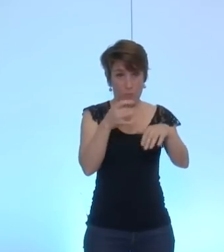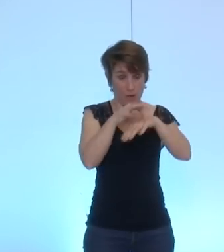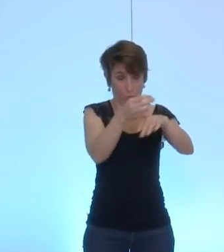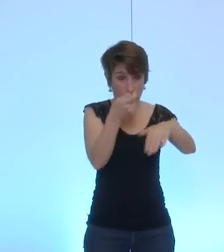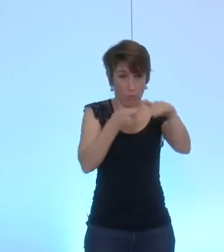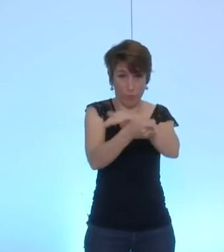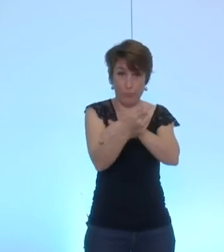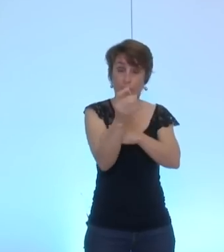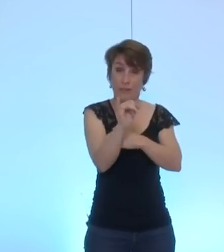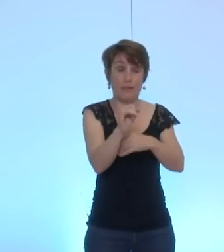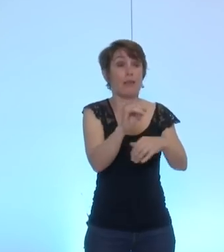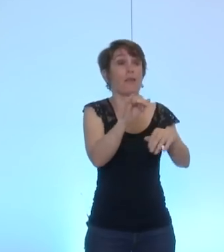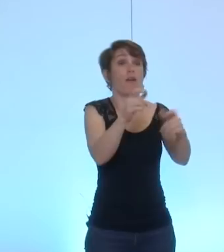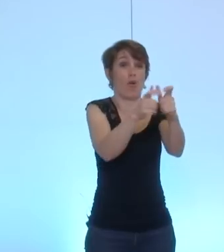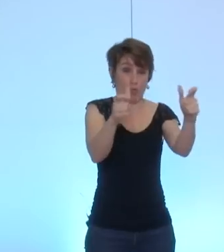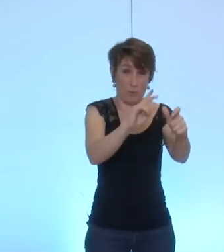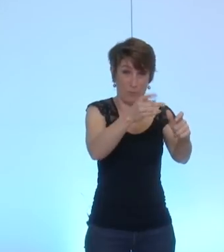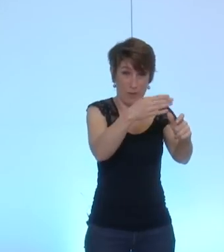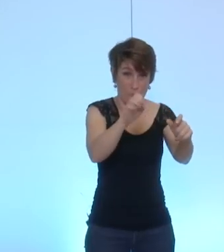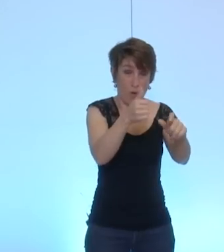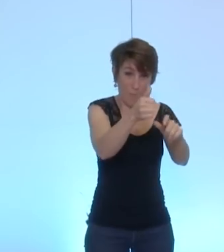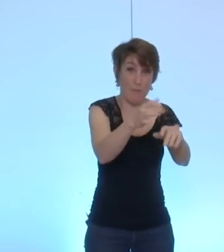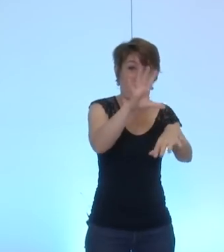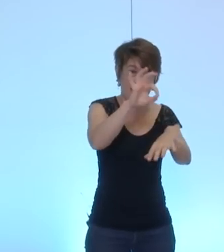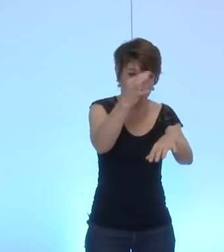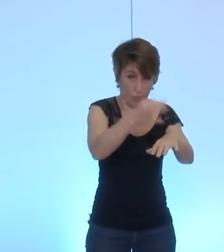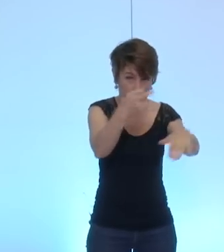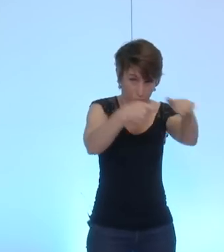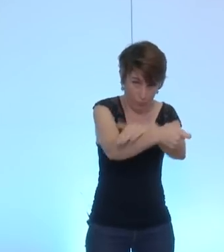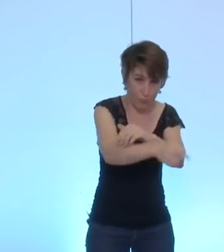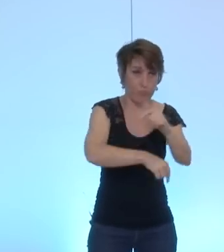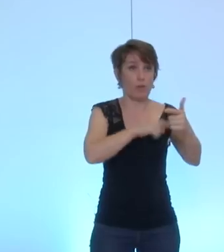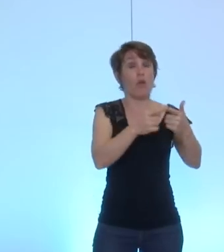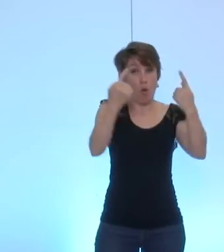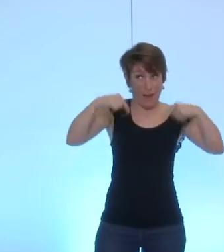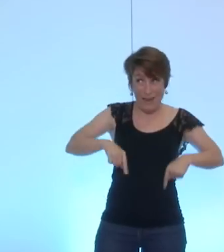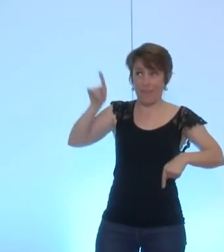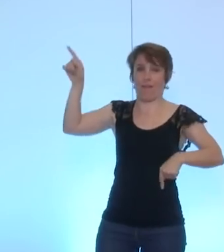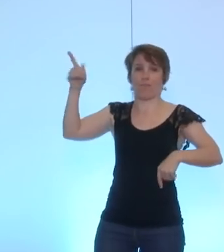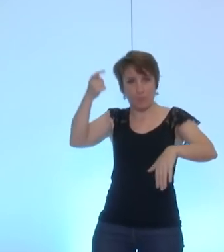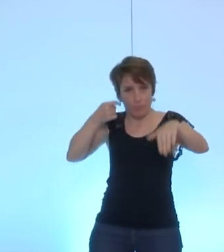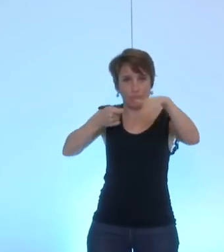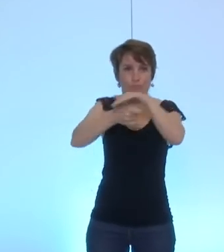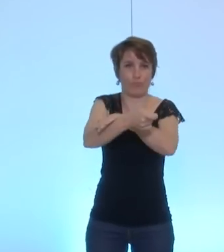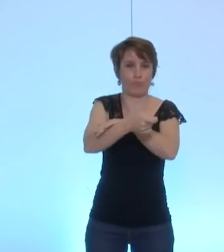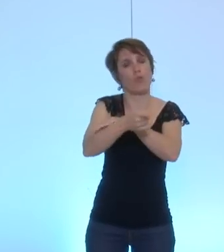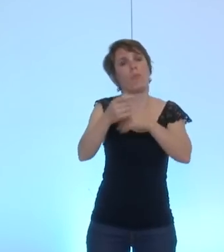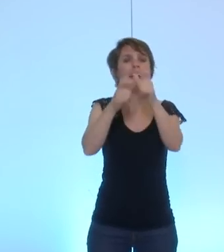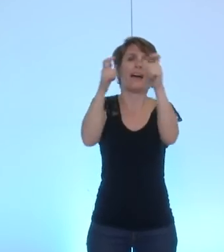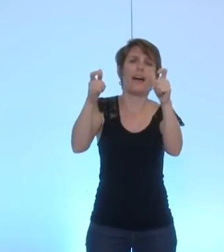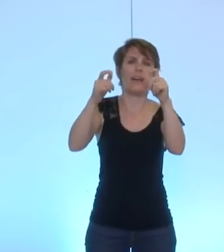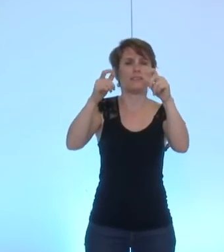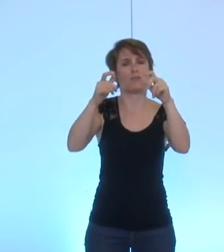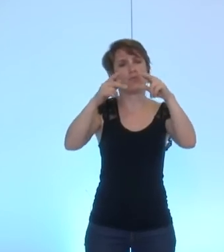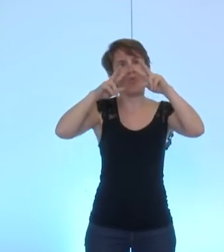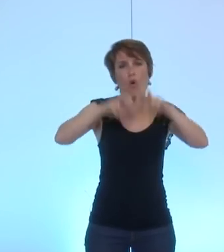par l'IRT,'est-à-dire l'Institut de recherche technologique, donc financé par l'État. L'Institut de recherche technologique, je rappelle,